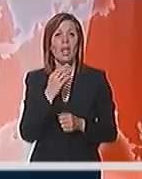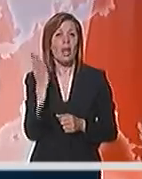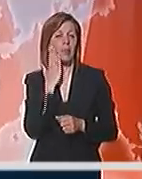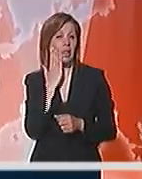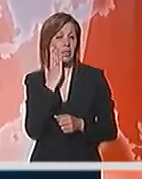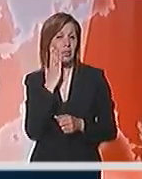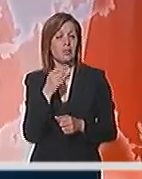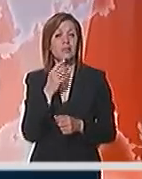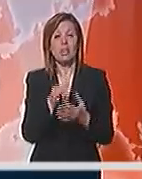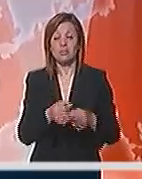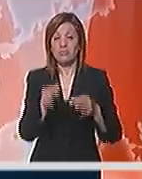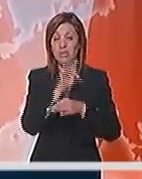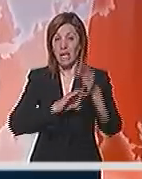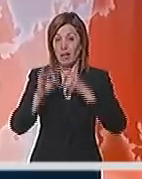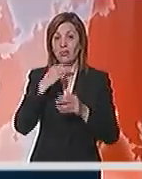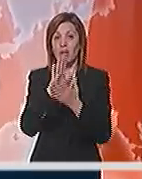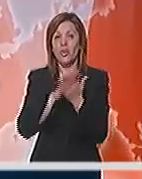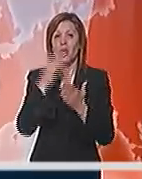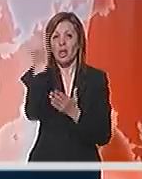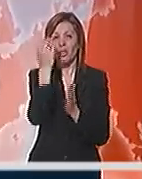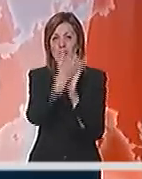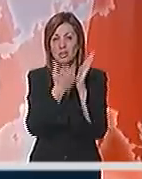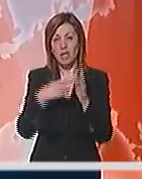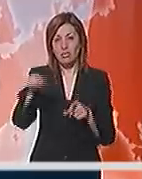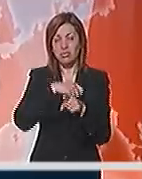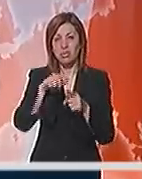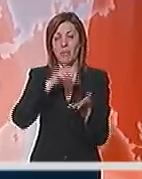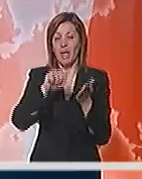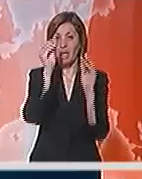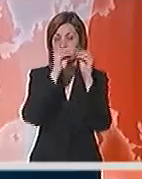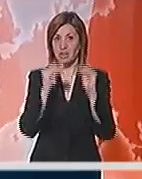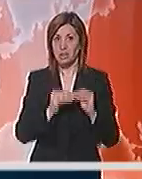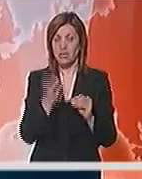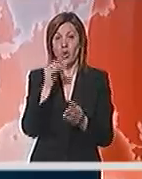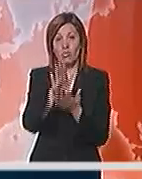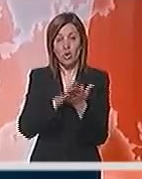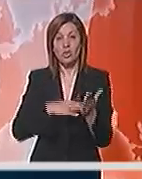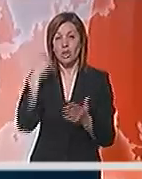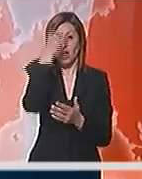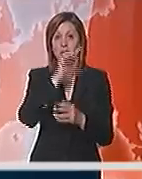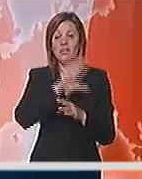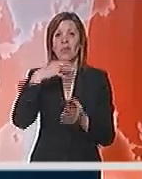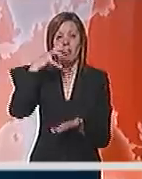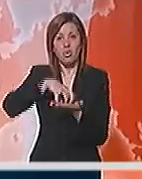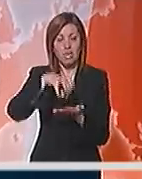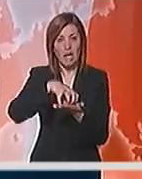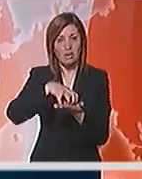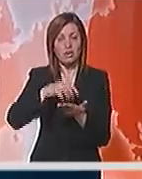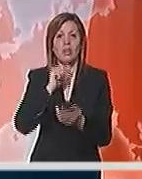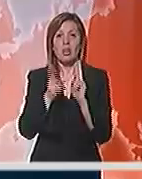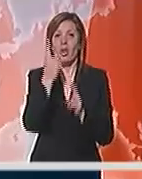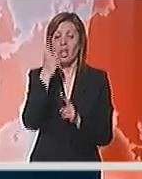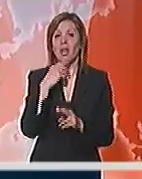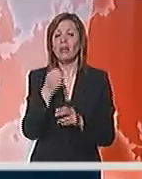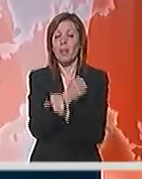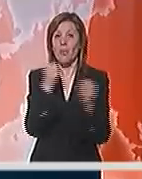Senat danas počinje debatu o nacrtu zakona za reformu bankarskog sistema. Od početka nedelje svi republikanci u Senatu kao i jedan